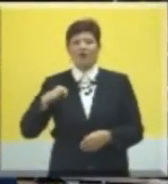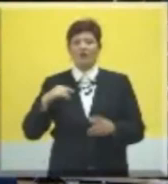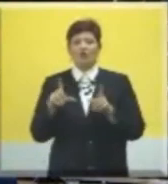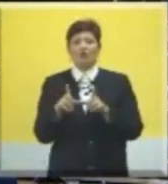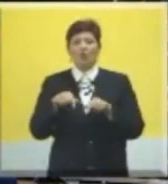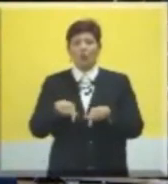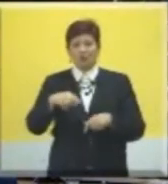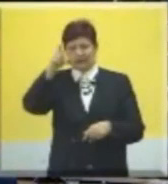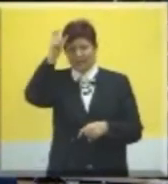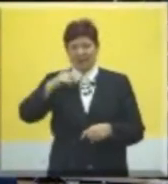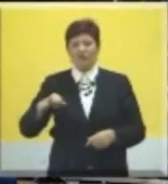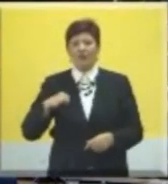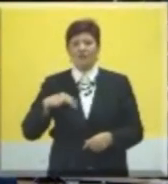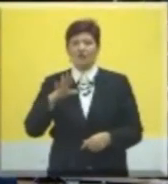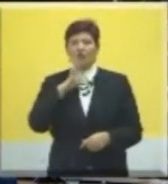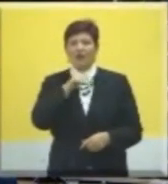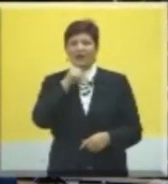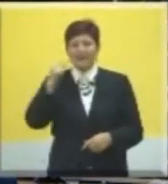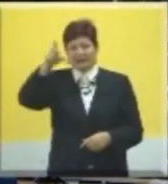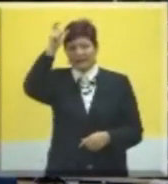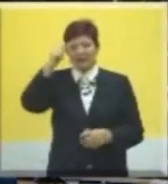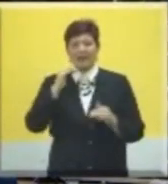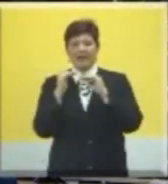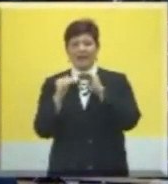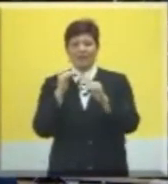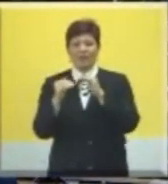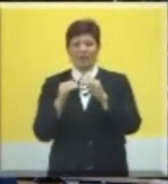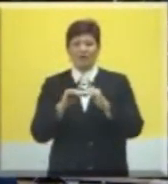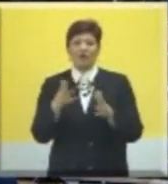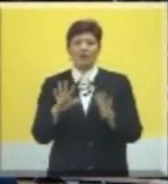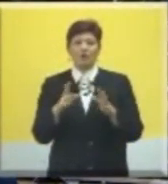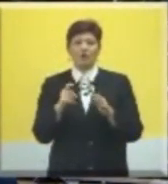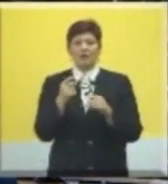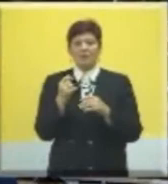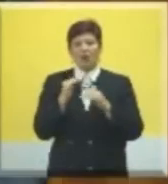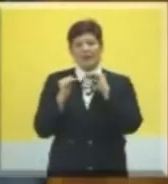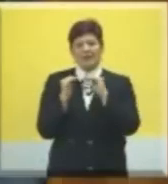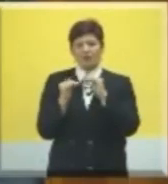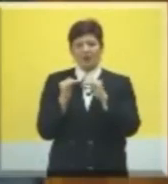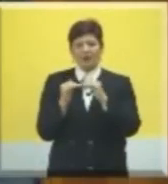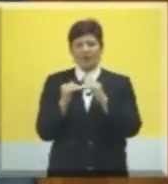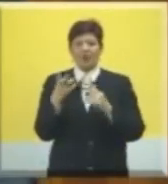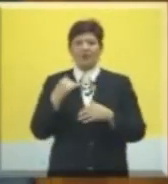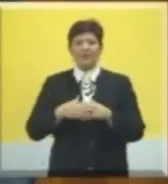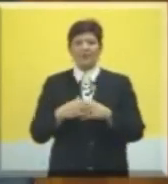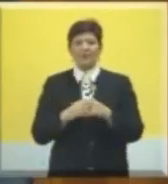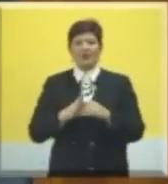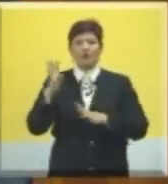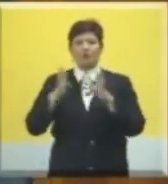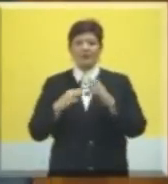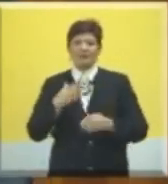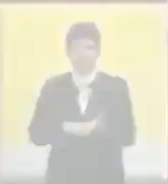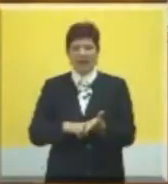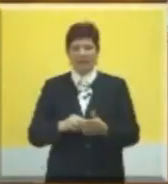u Srbiji, Vojvodinu koja je Srbija, ravnopravnu ili čak možda malo ravnopravniju od, na primjer, Šumadije mojih